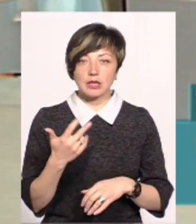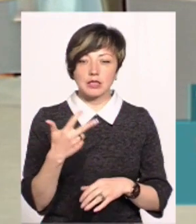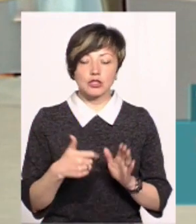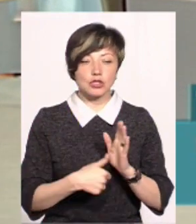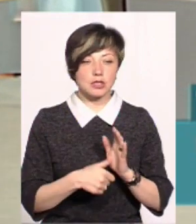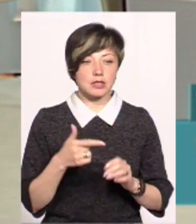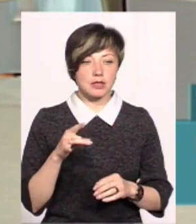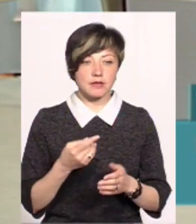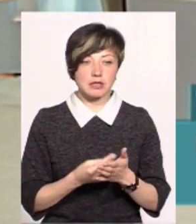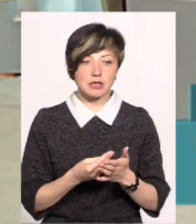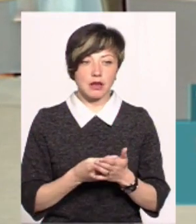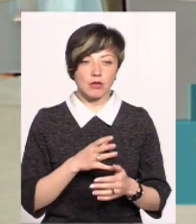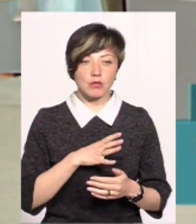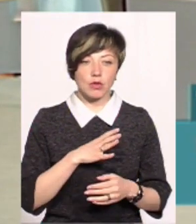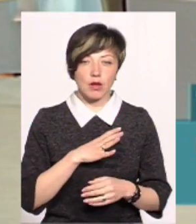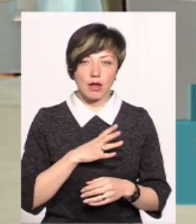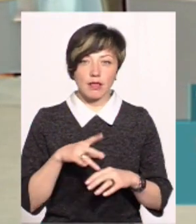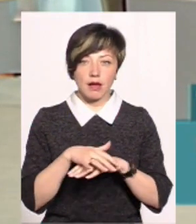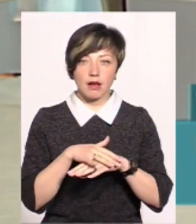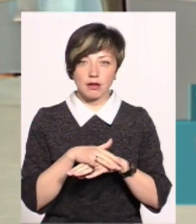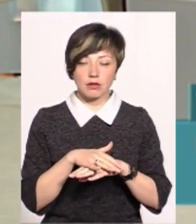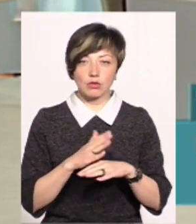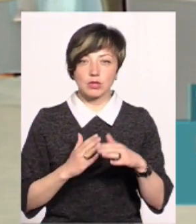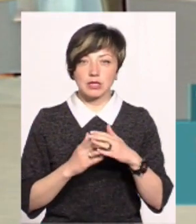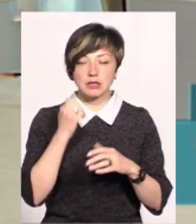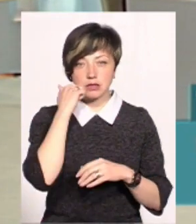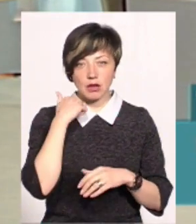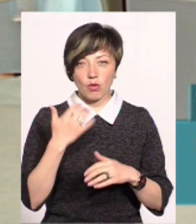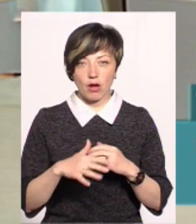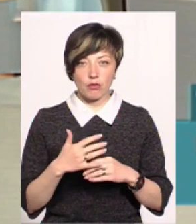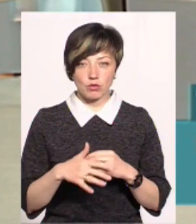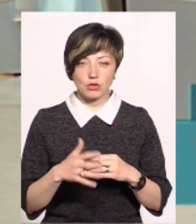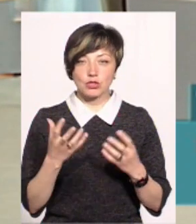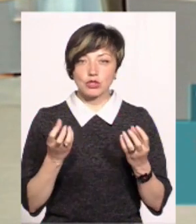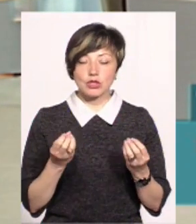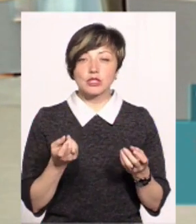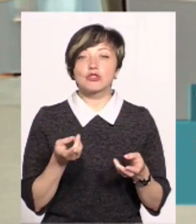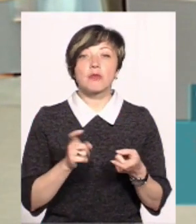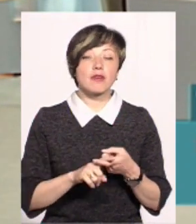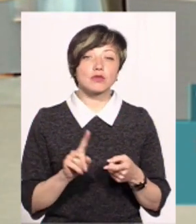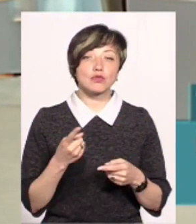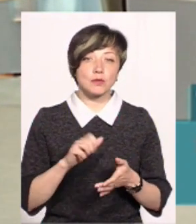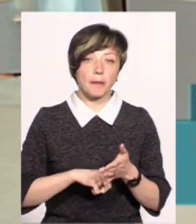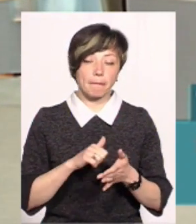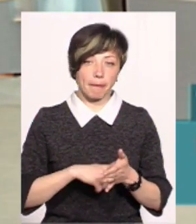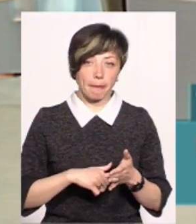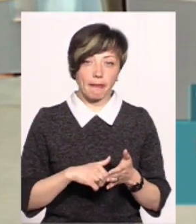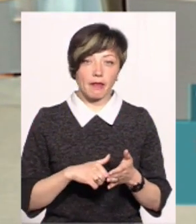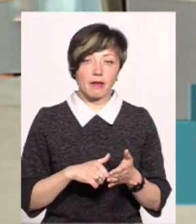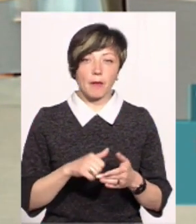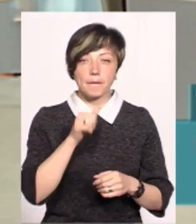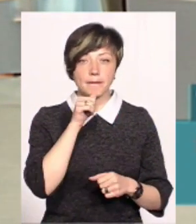36 гривень. Сьогодні ціна була, тобто на ринку її досягала, це на стару капусту. З чим пов'язано? Це в першу чергу з тим, що